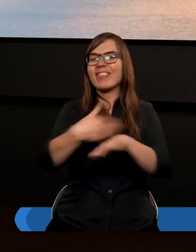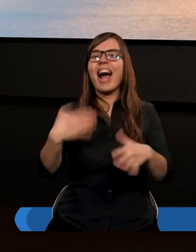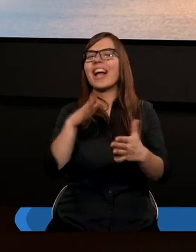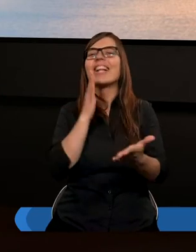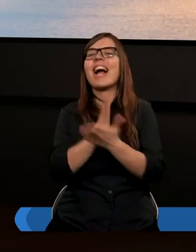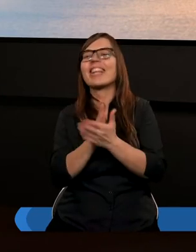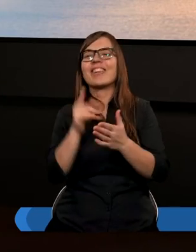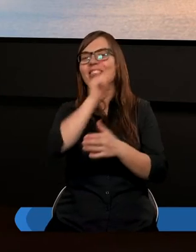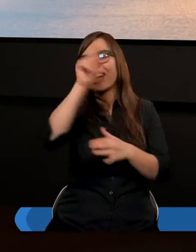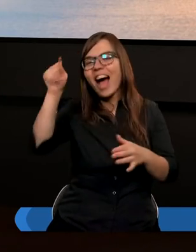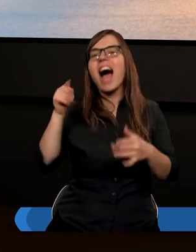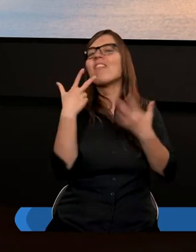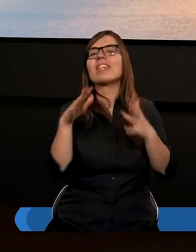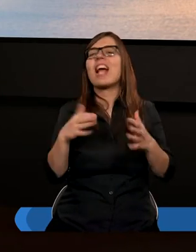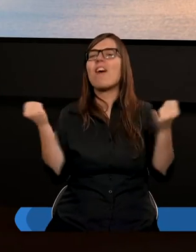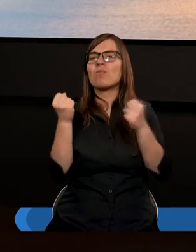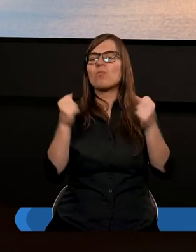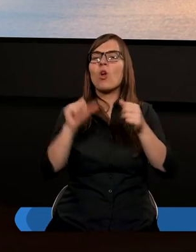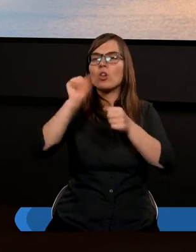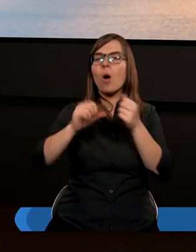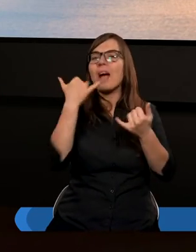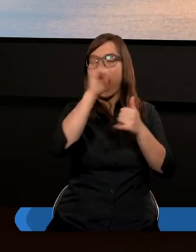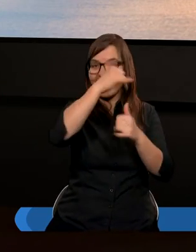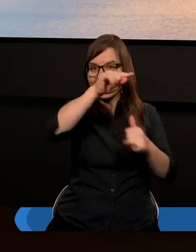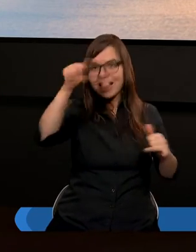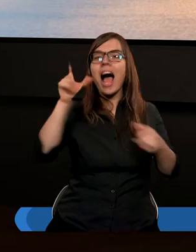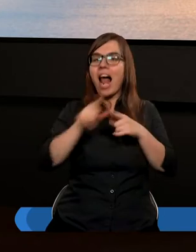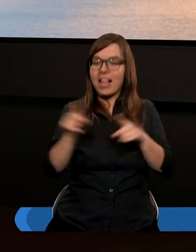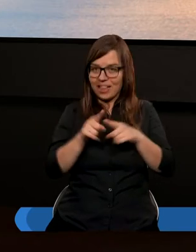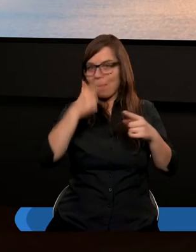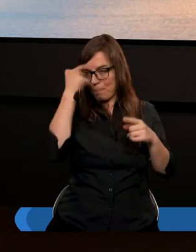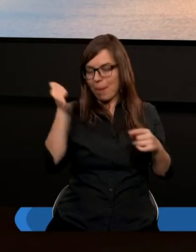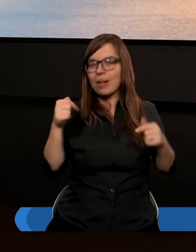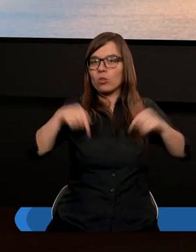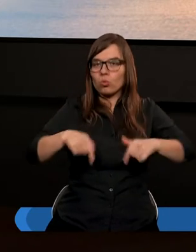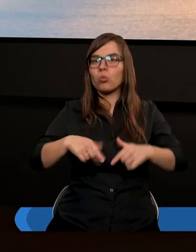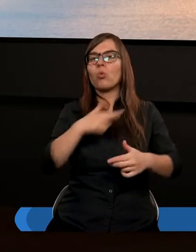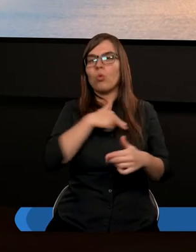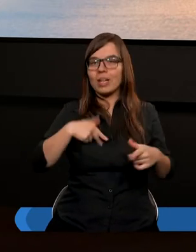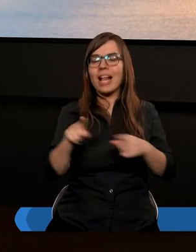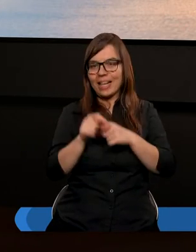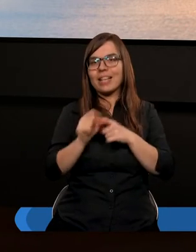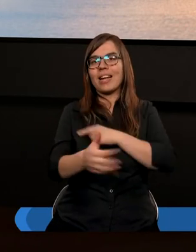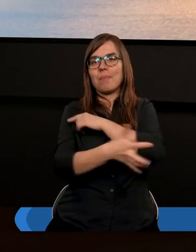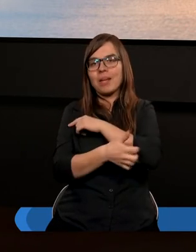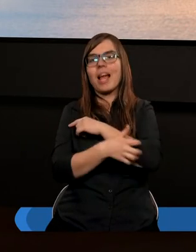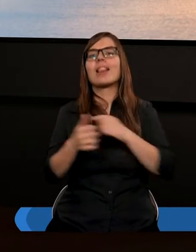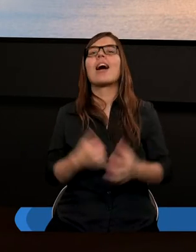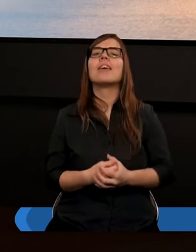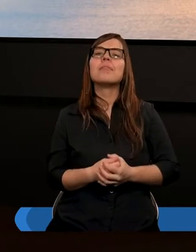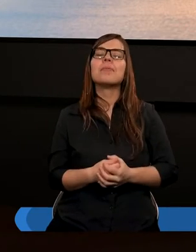w takim stopniu, jak w niektórych rejonach, ale też pamiętajmy o tych dzieciach. Ale